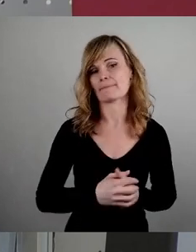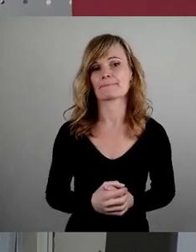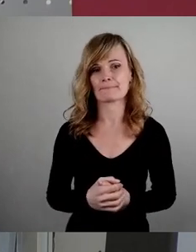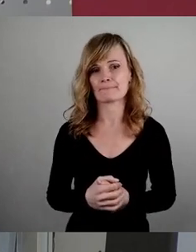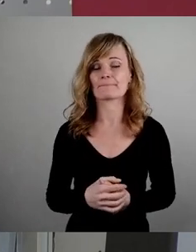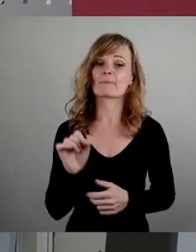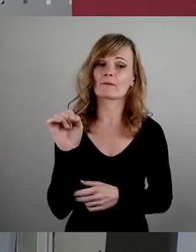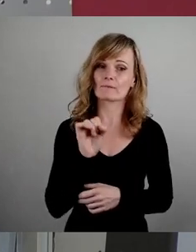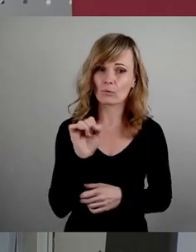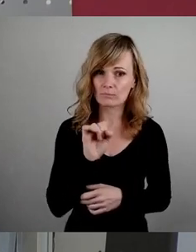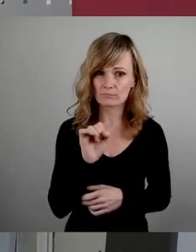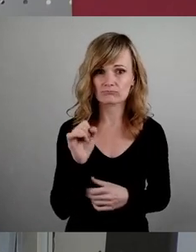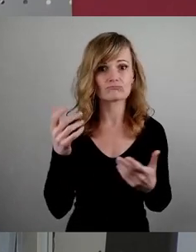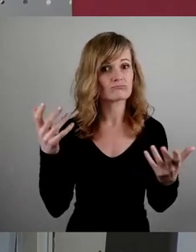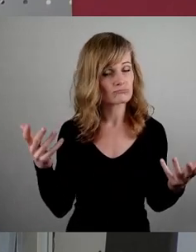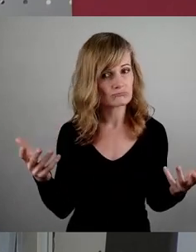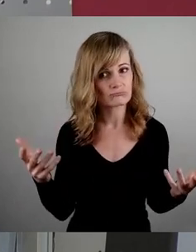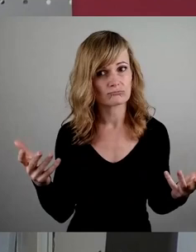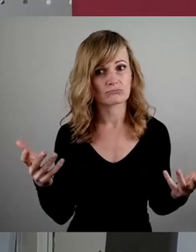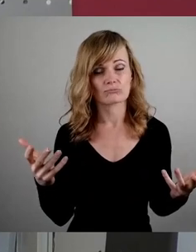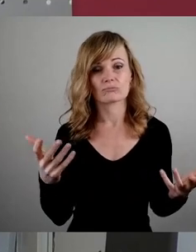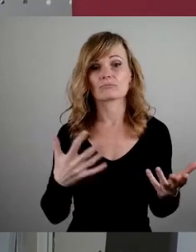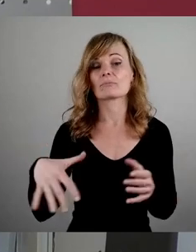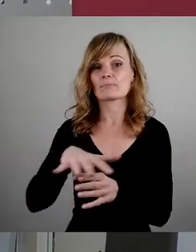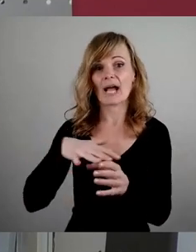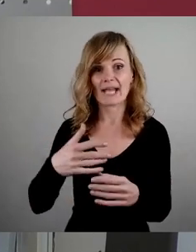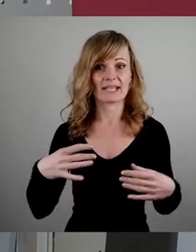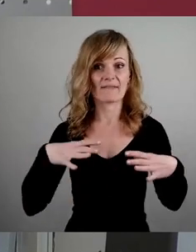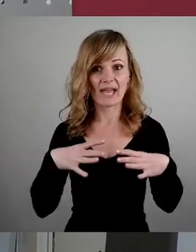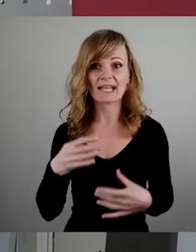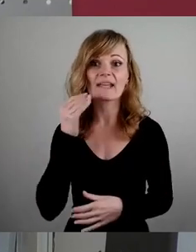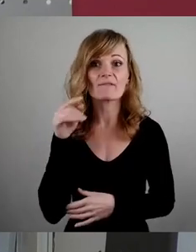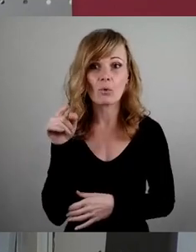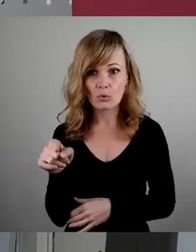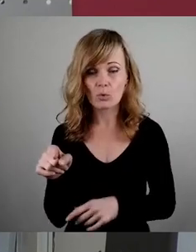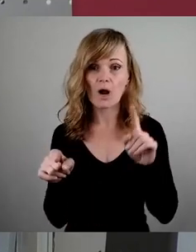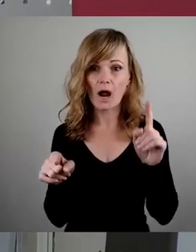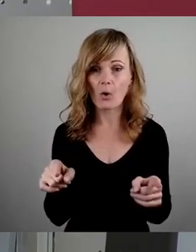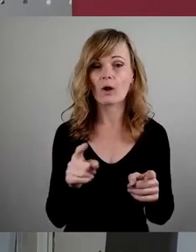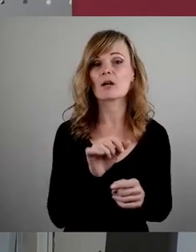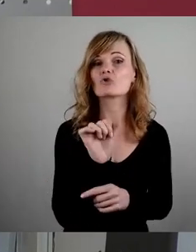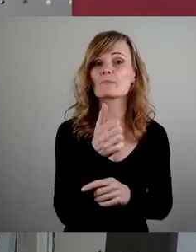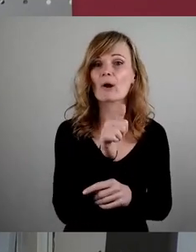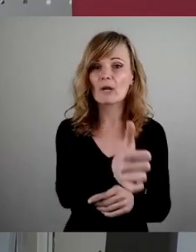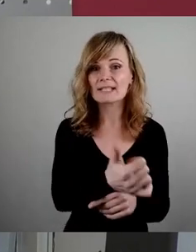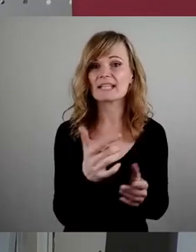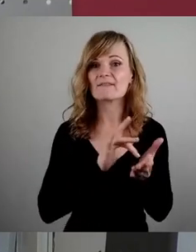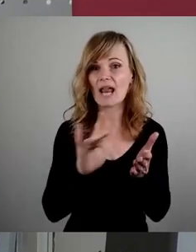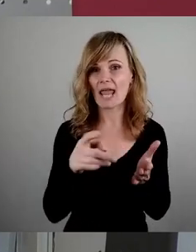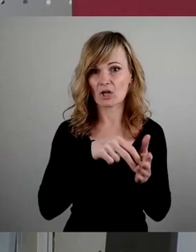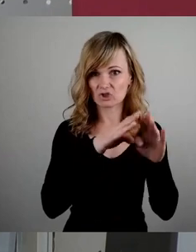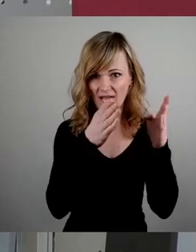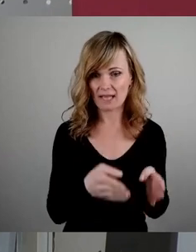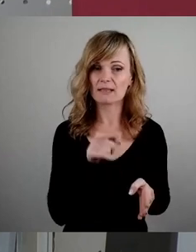sowohl im Bereich der Ferienwohnungen als auch im Bereich des spekulativen Leerstands zusätzliche Wohnungen